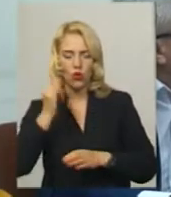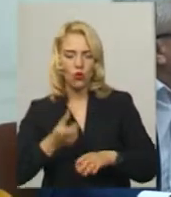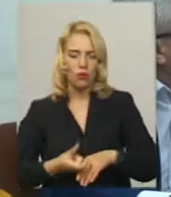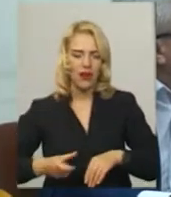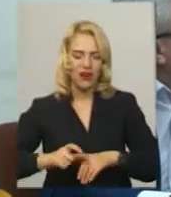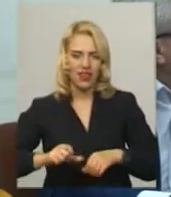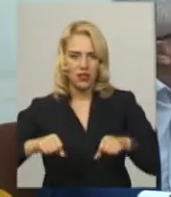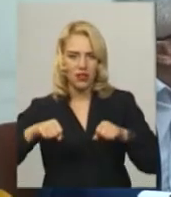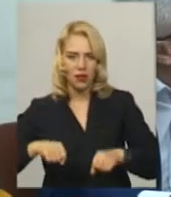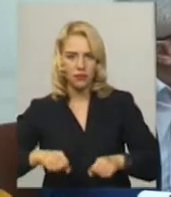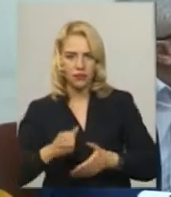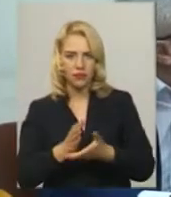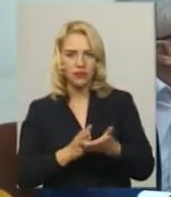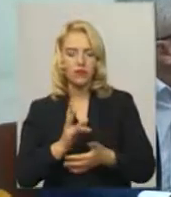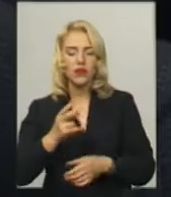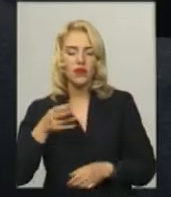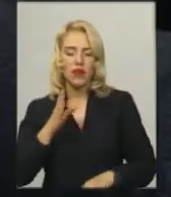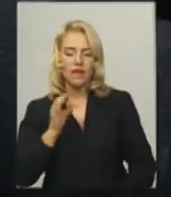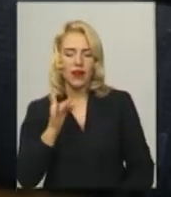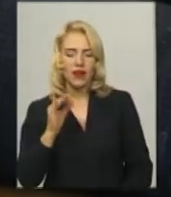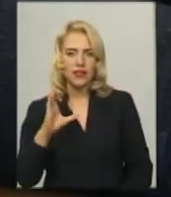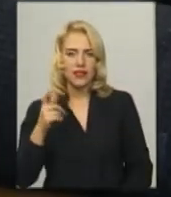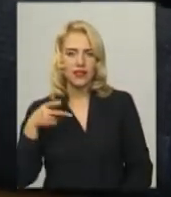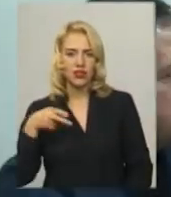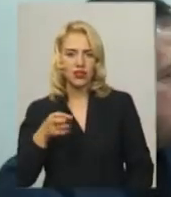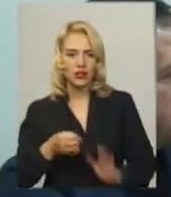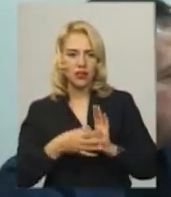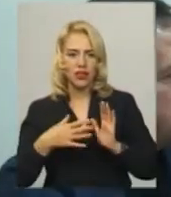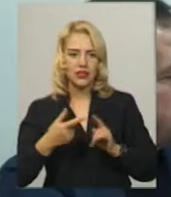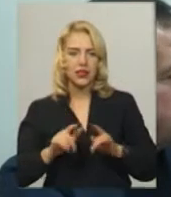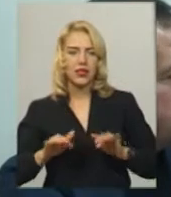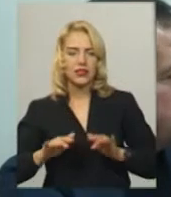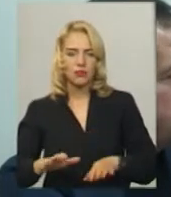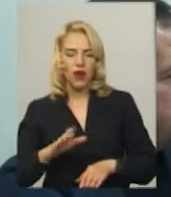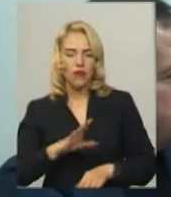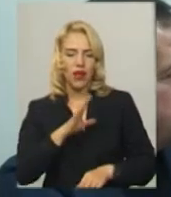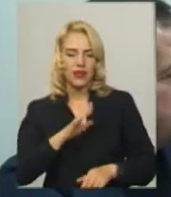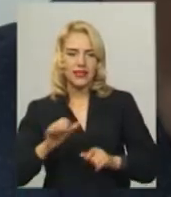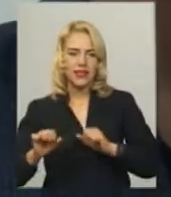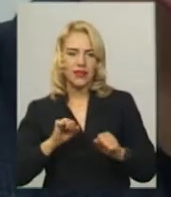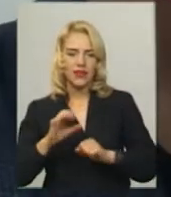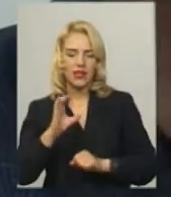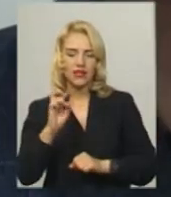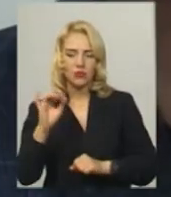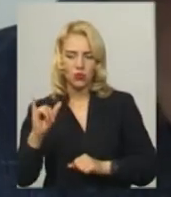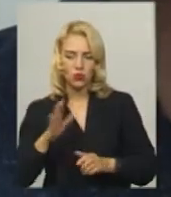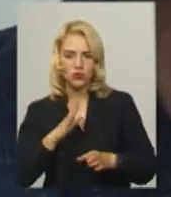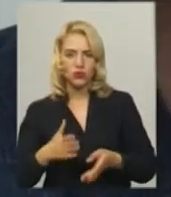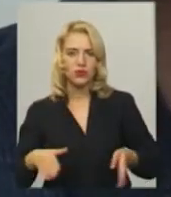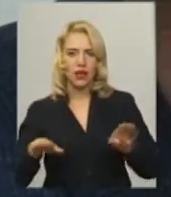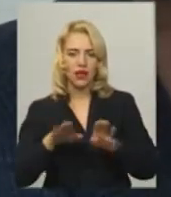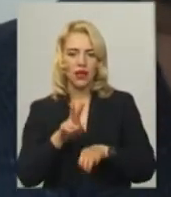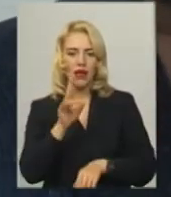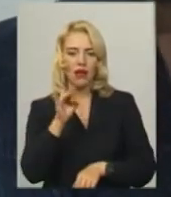повноважень. Та у березні 2015-го кримінальну справу екс-керівника управління СБУ в Хмельницькій області закривають. Віктор Крайтор